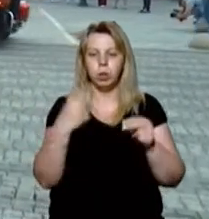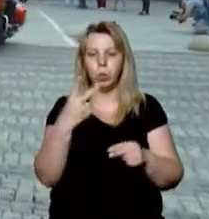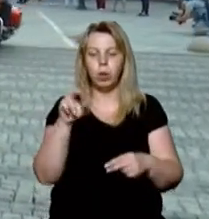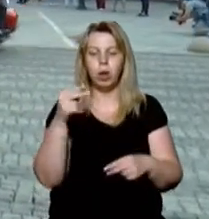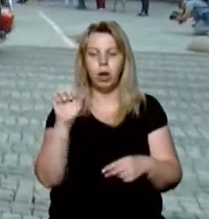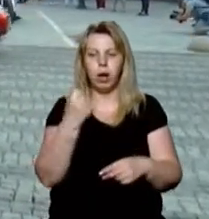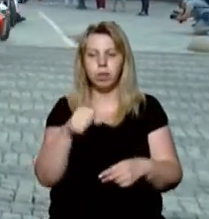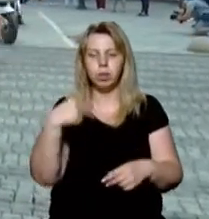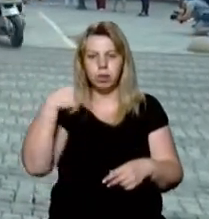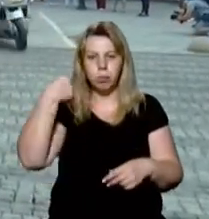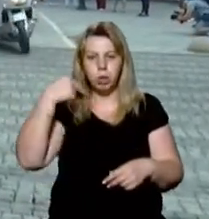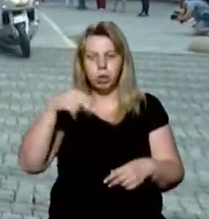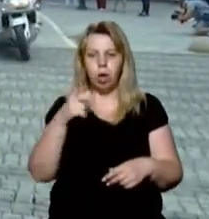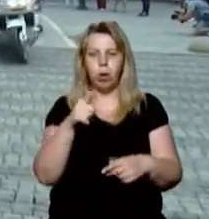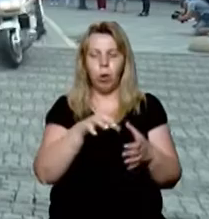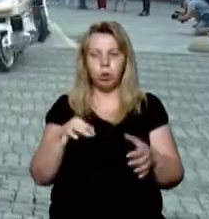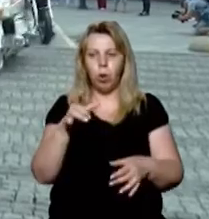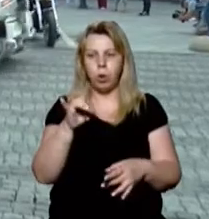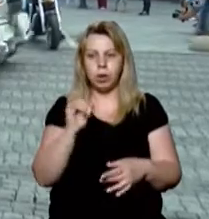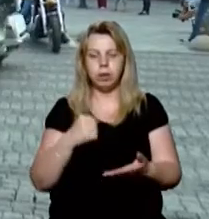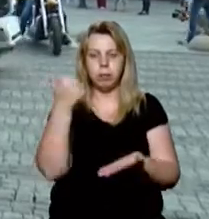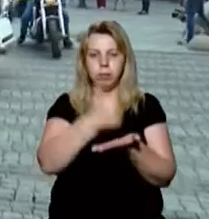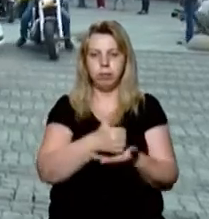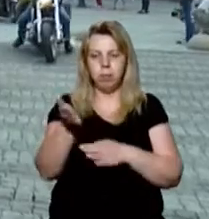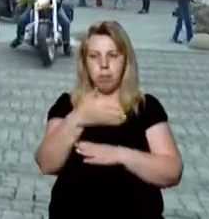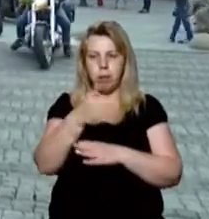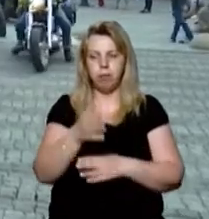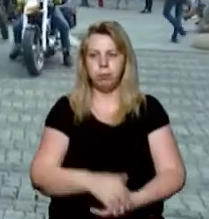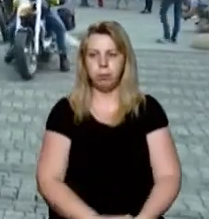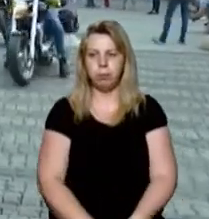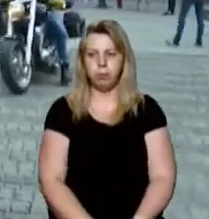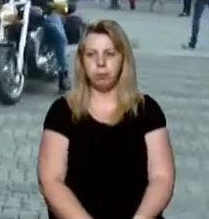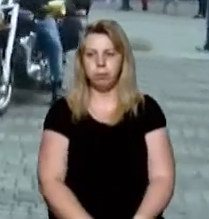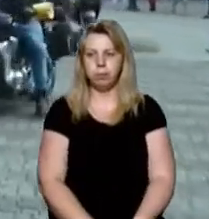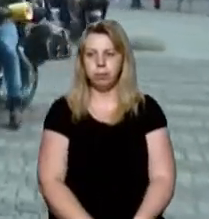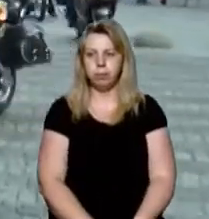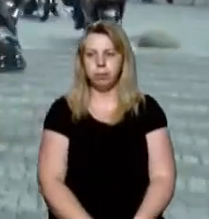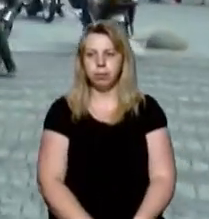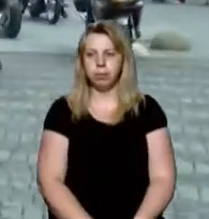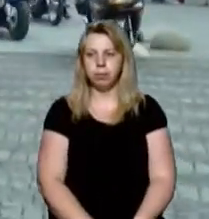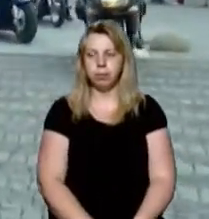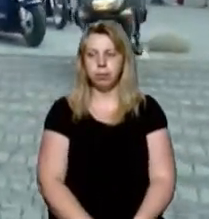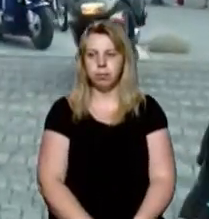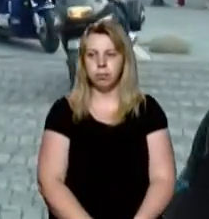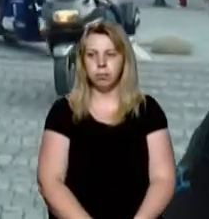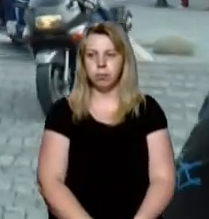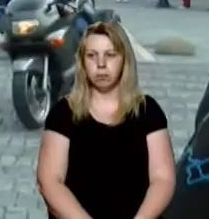Запоріжжі на острові Хортиця, де встановлять цьогорічний український прапор. Ірина Олах, Андрій Гісем, новини на Суспільному.